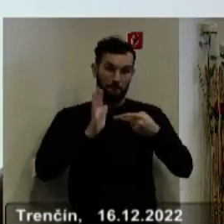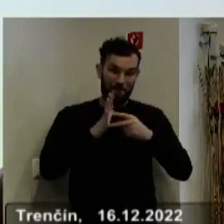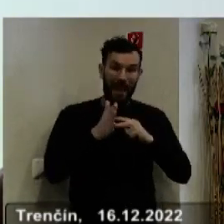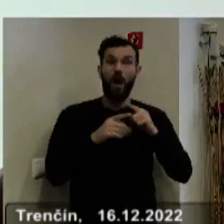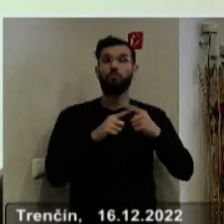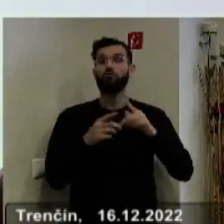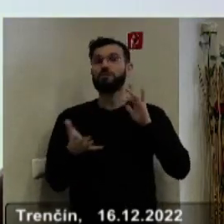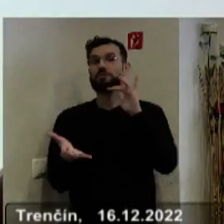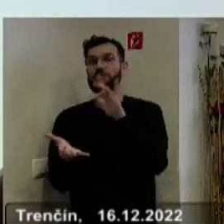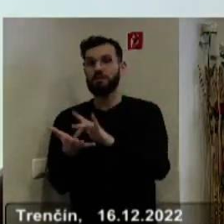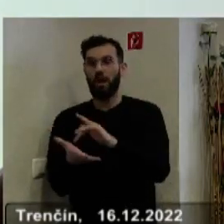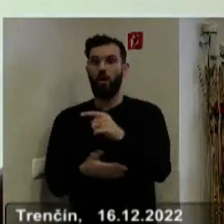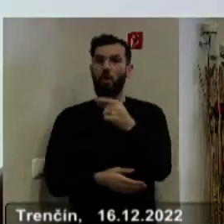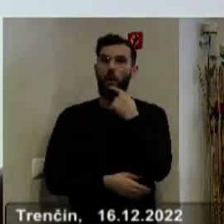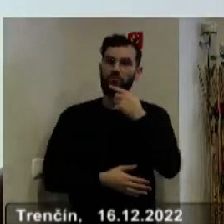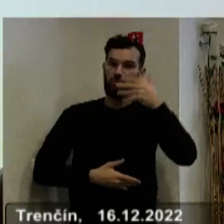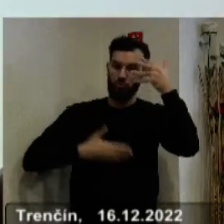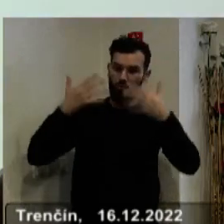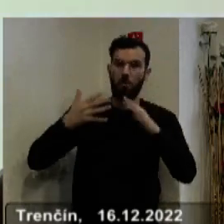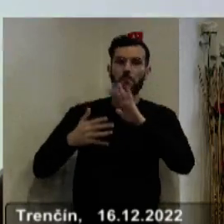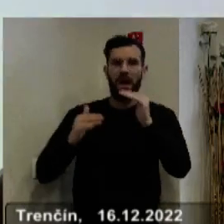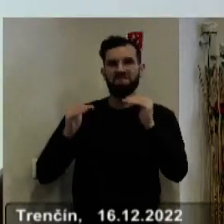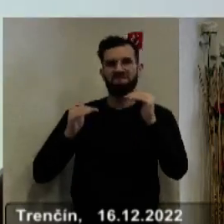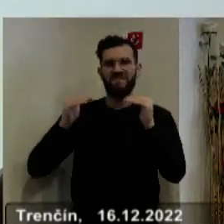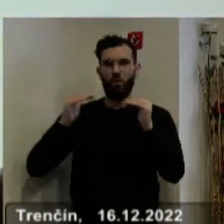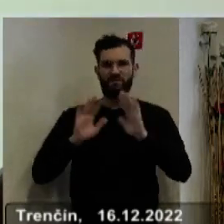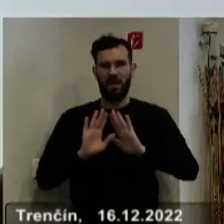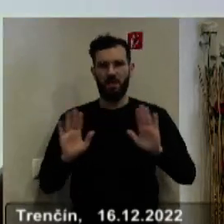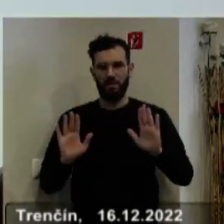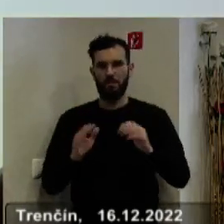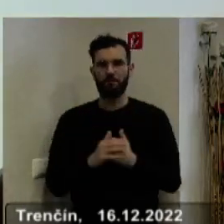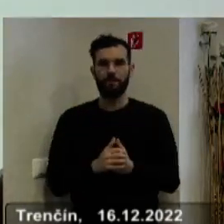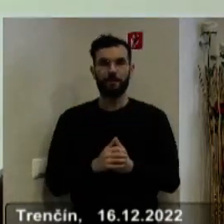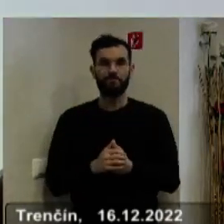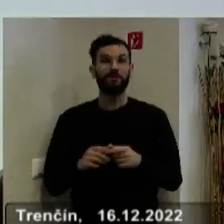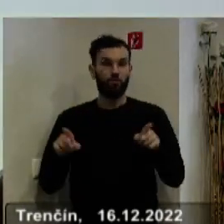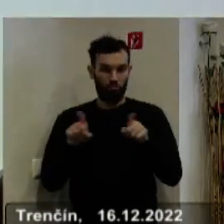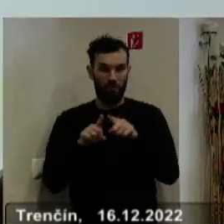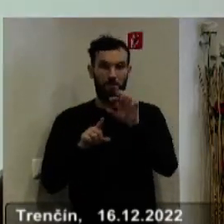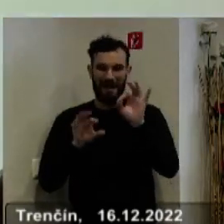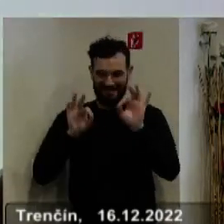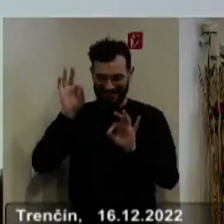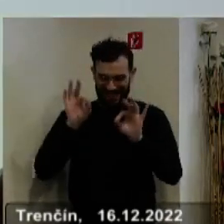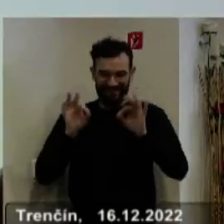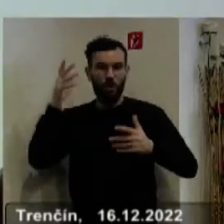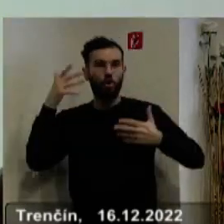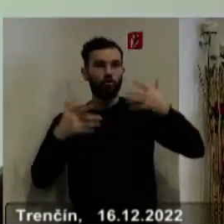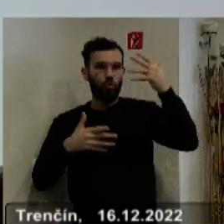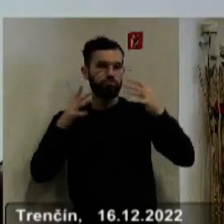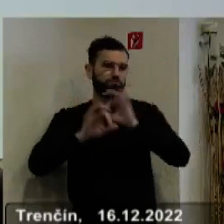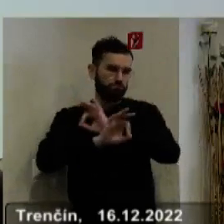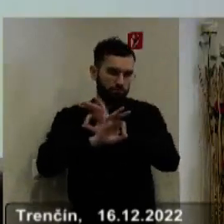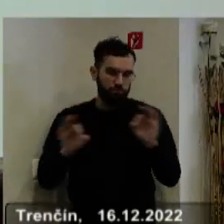zostavený ako vyrovnaný v zmysle zákona o rozpočtových pravidlách verejnej správy. Zároveň je zostavený požatovanej štruktúre